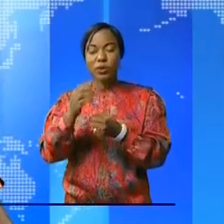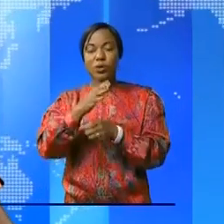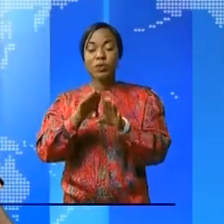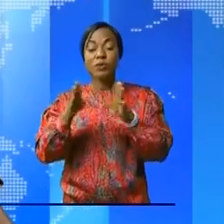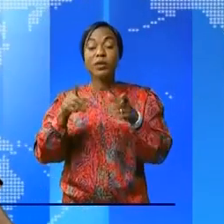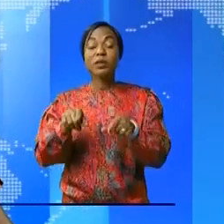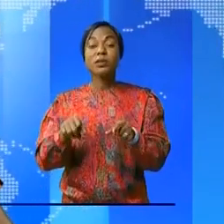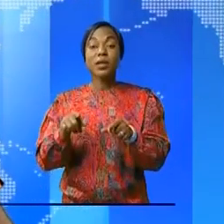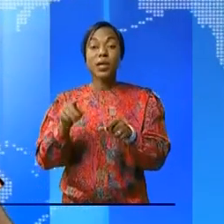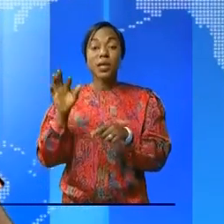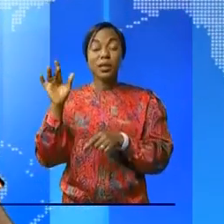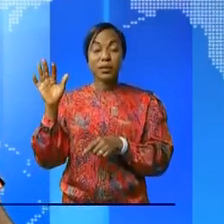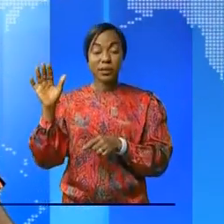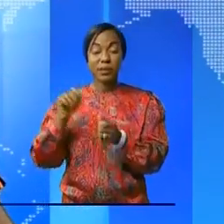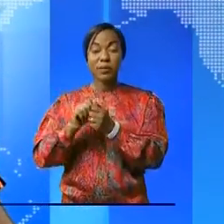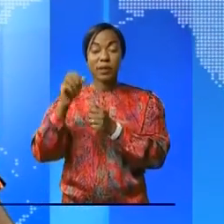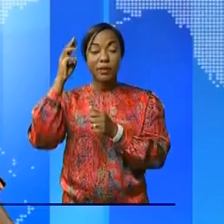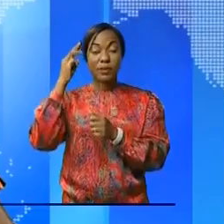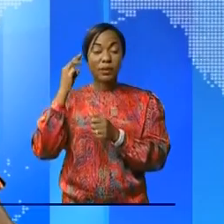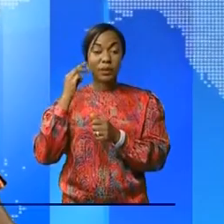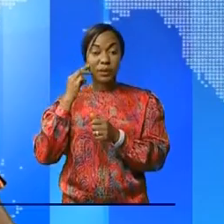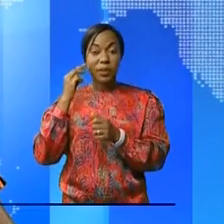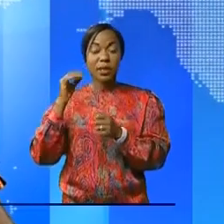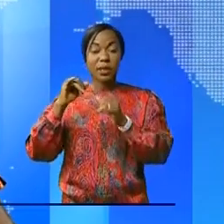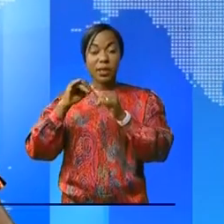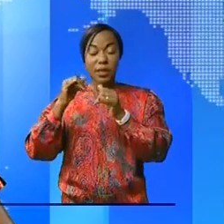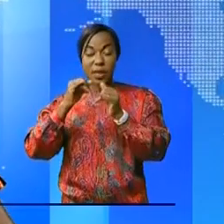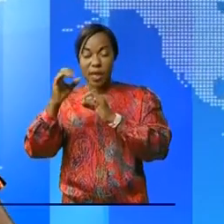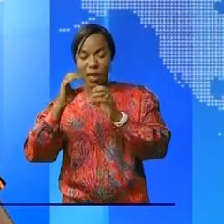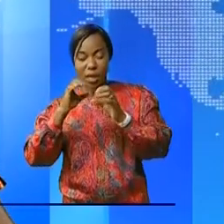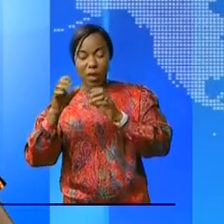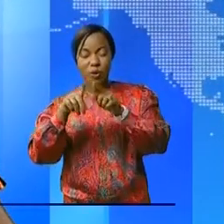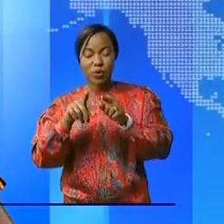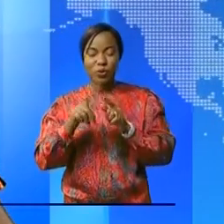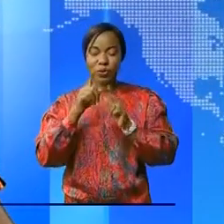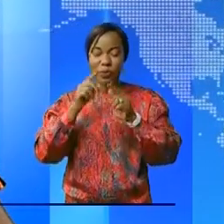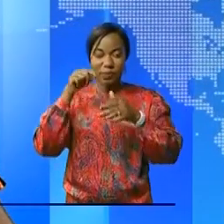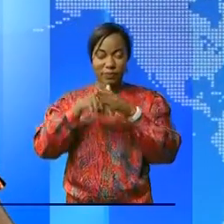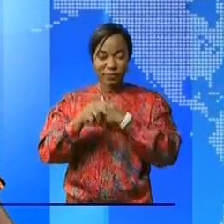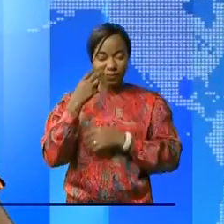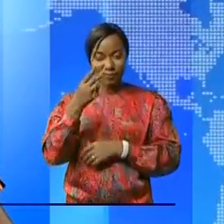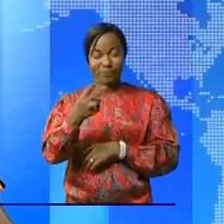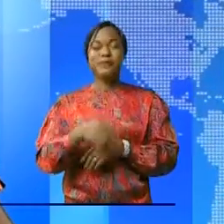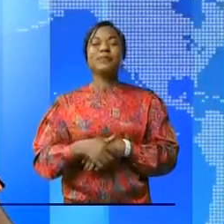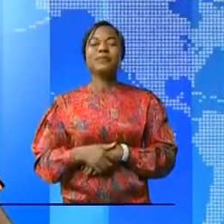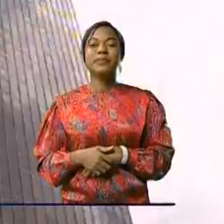Kinshasa par le ministre de Pétaine-Tik, au Gistan, Kibasa Maliba. Un reportage de Nono Masekou.